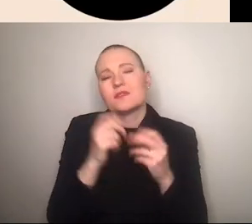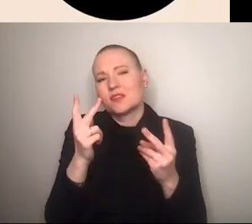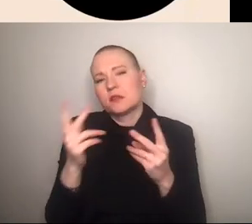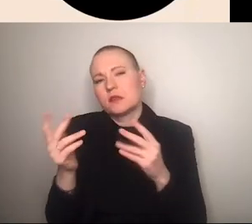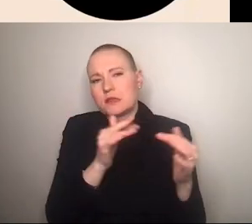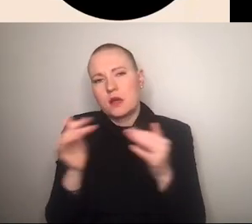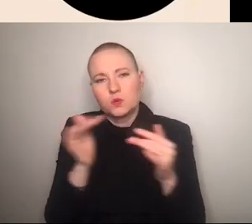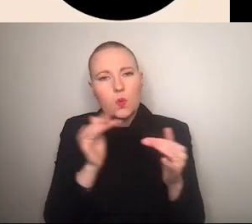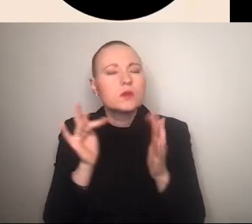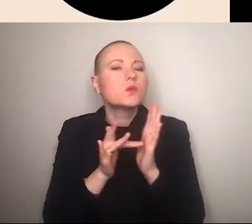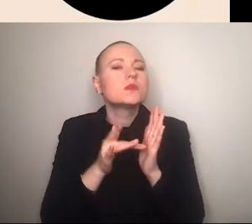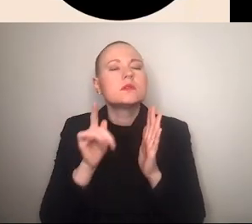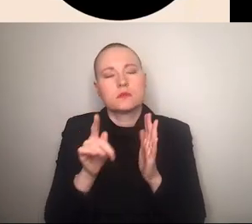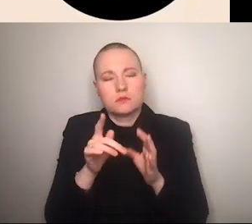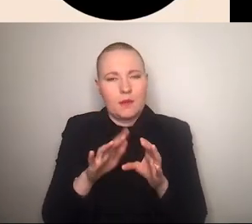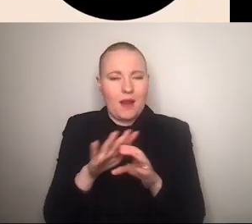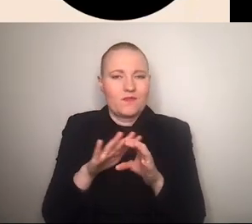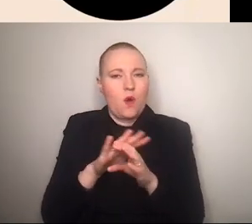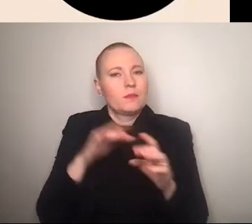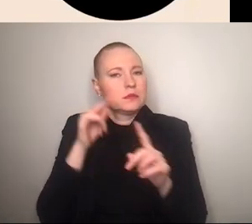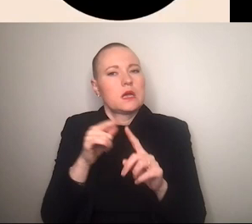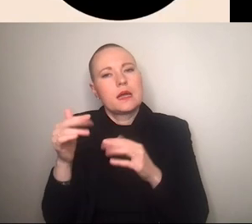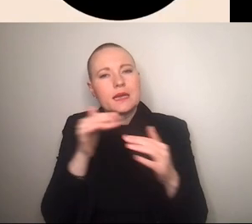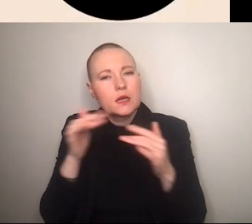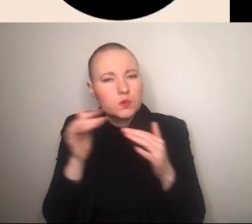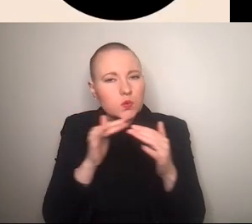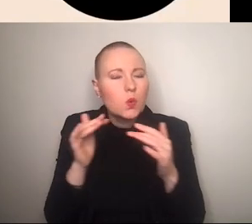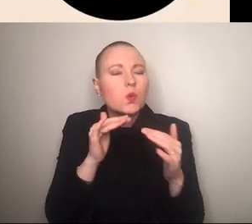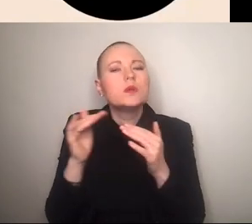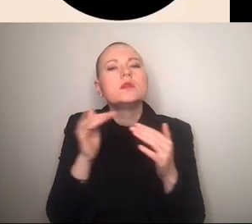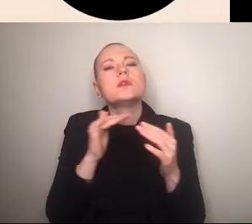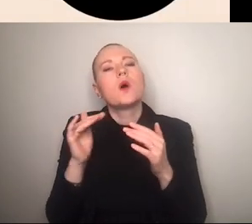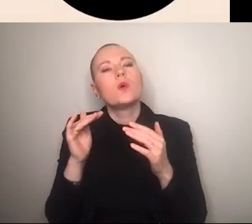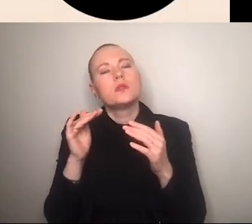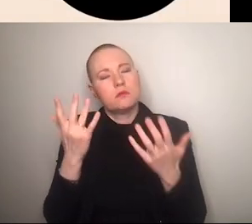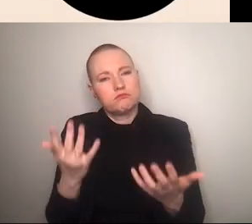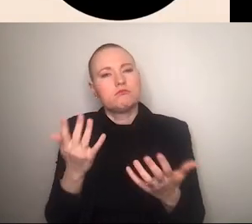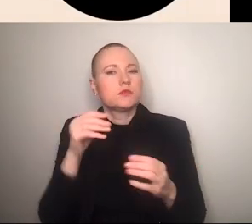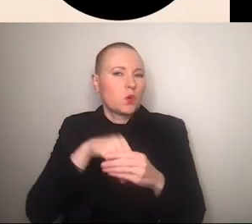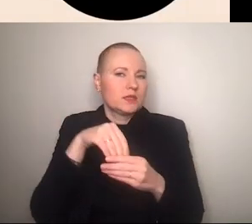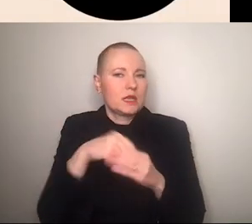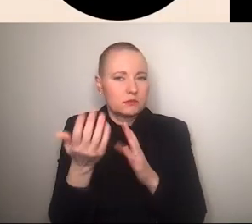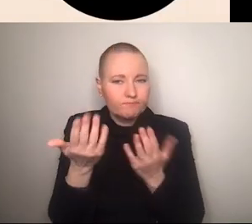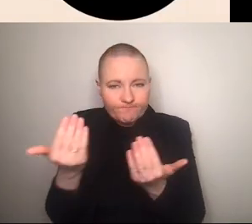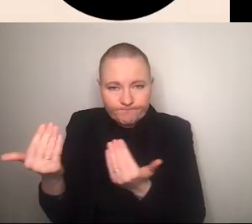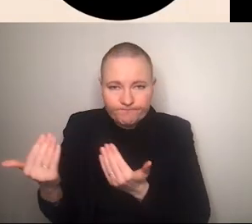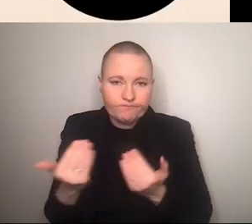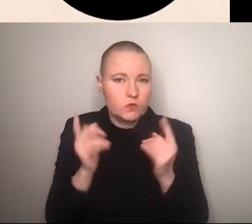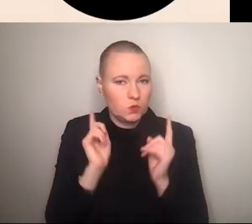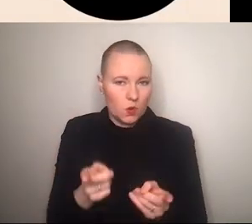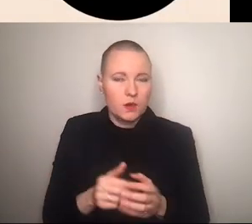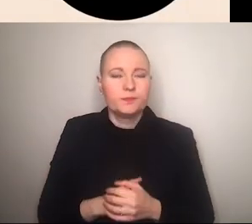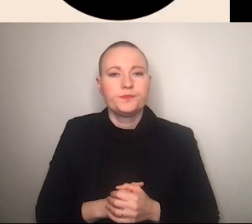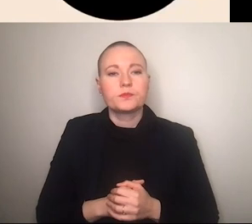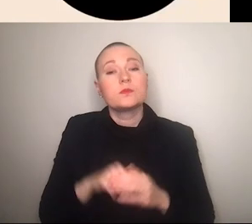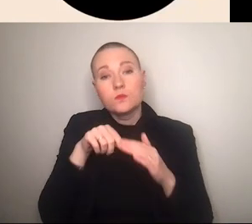tok denn die plattform ist eben auf interaktion und ja die herstellung von oder die herstellung von content angelegt und